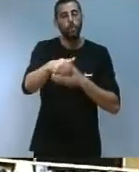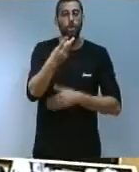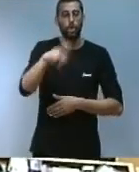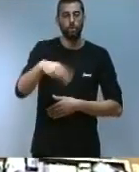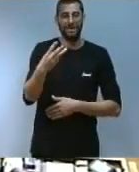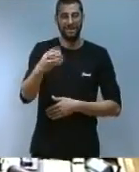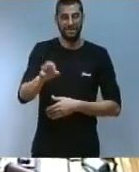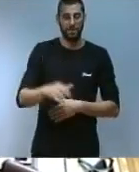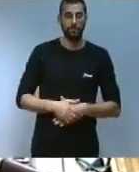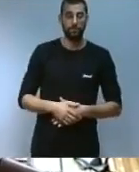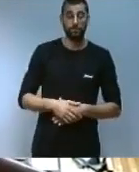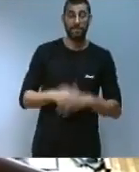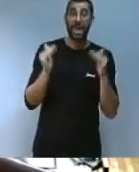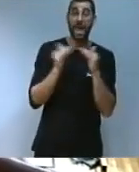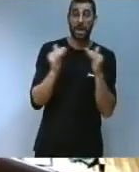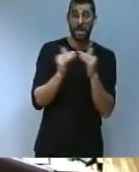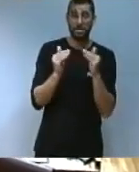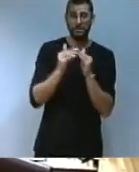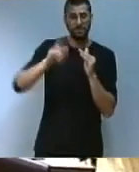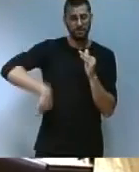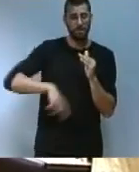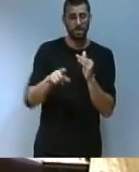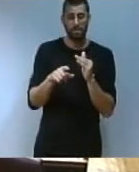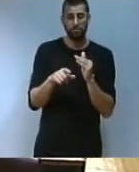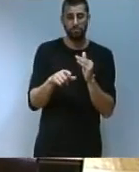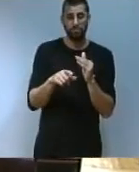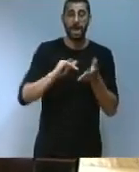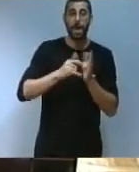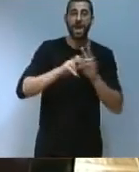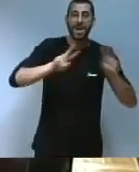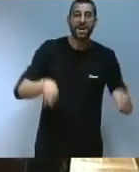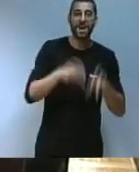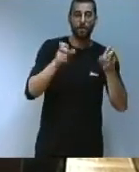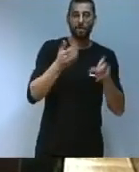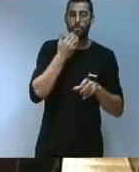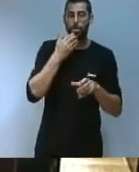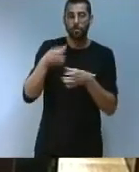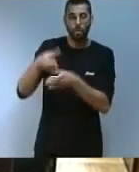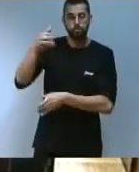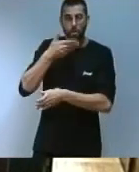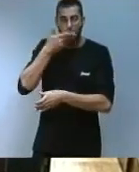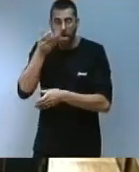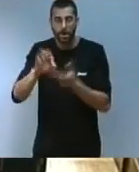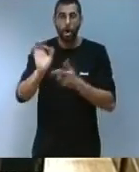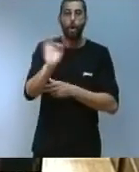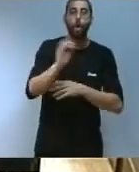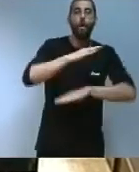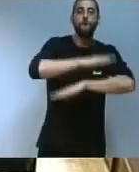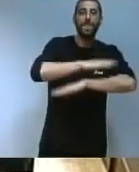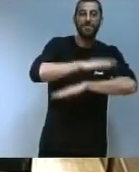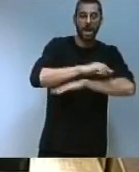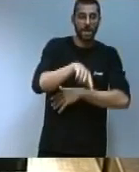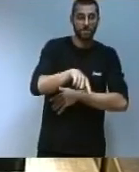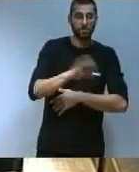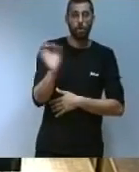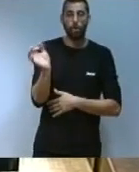En l'àmbit domèstic continuarem desenvolupant els plans renov de calderes i finestres així com posarem en marxa el pla de